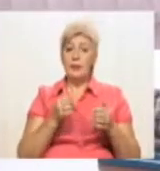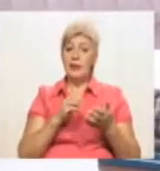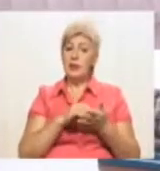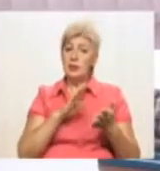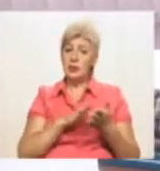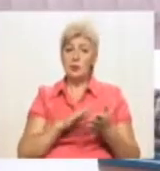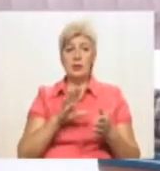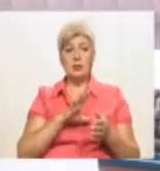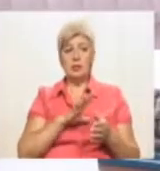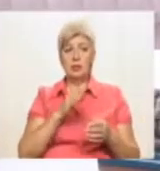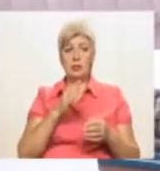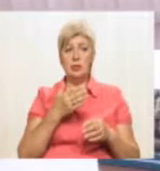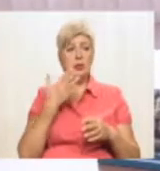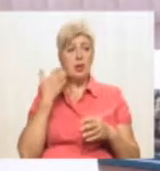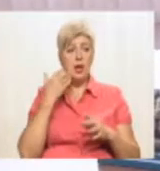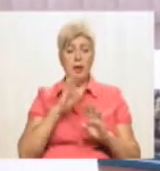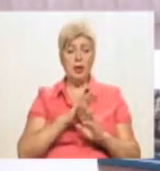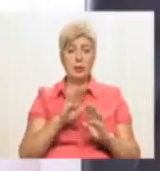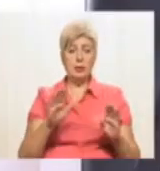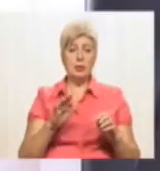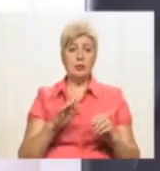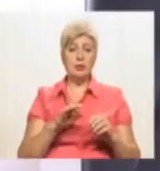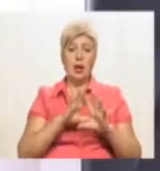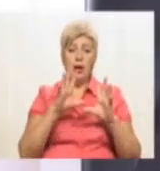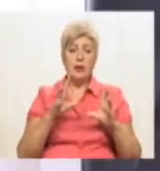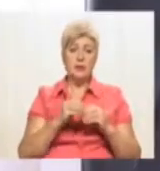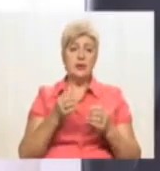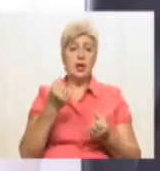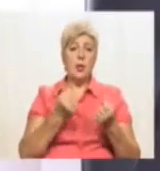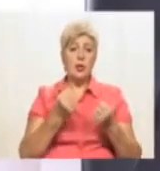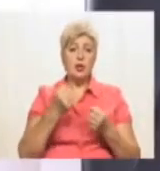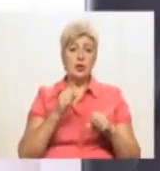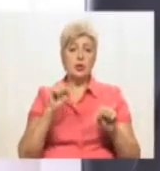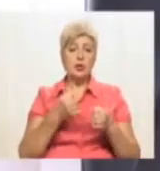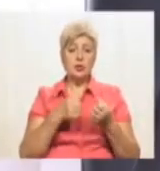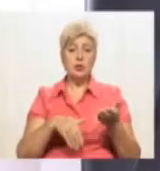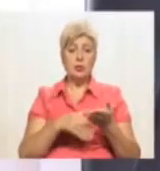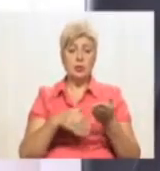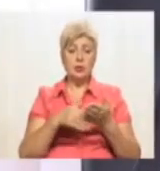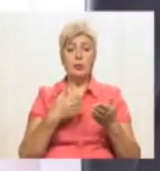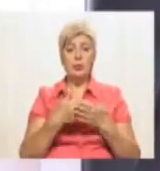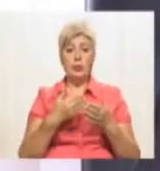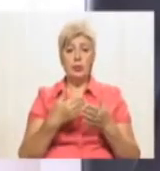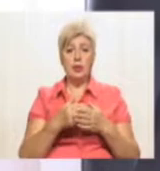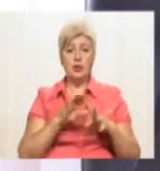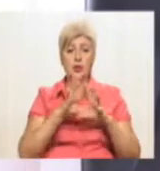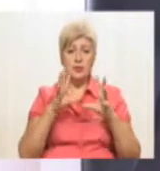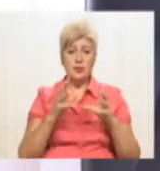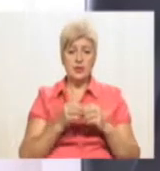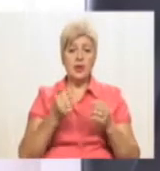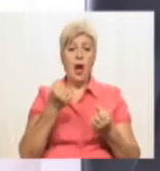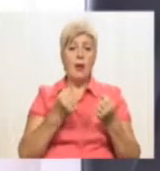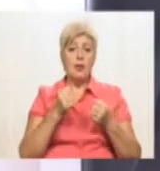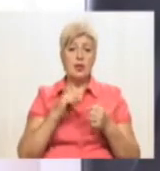директор автопідприємства санітарного транспорту. Всі машини швидкої допомоги, майже всі машини нашого автопарку,